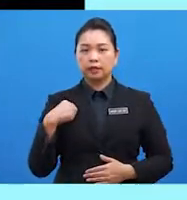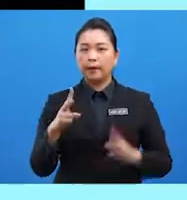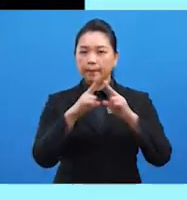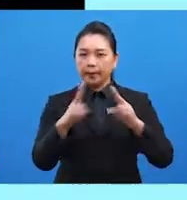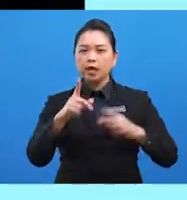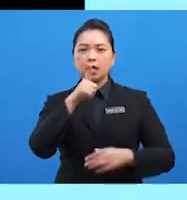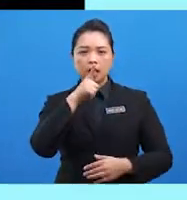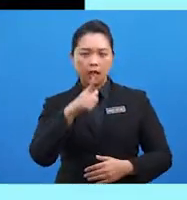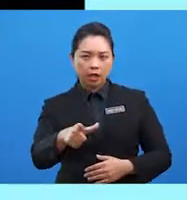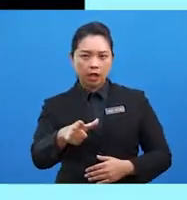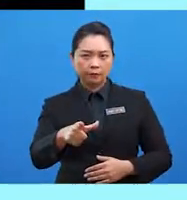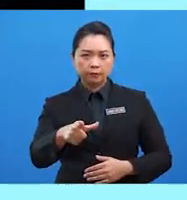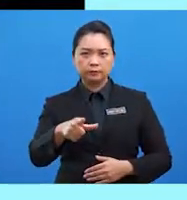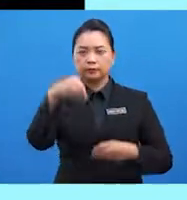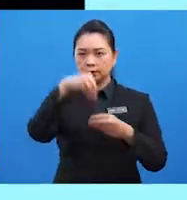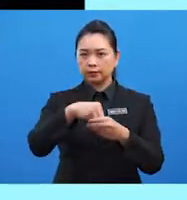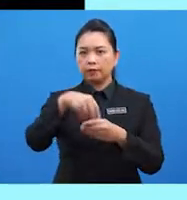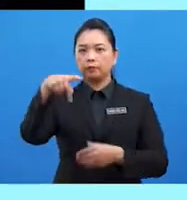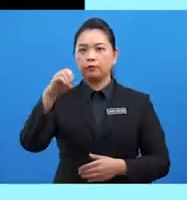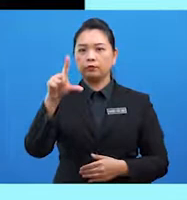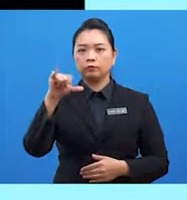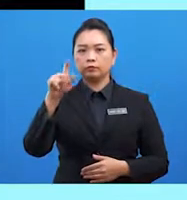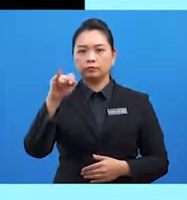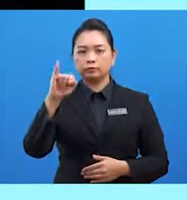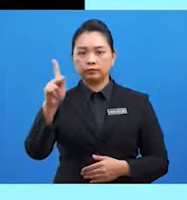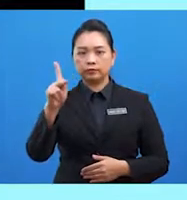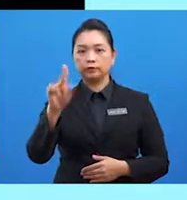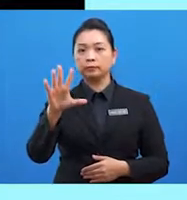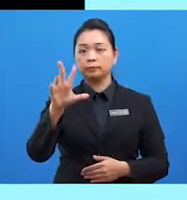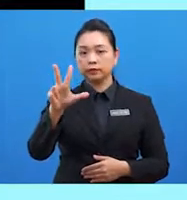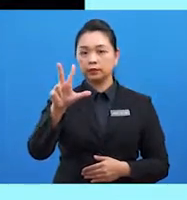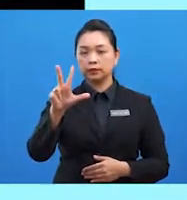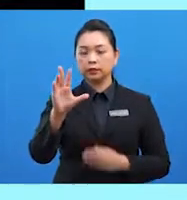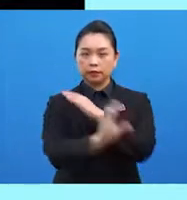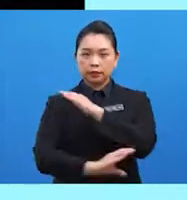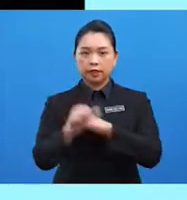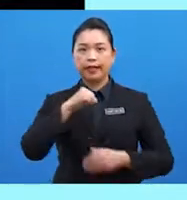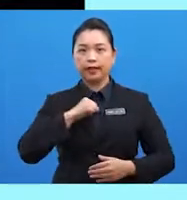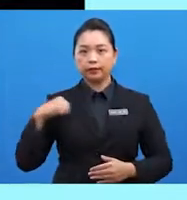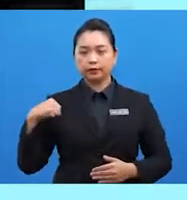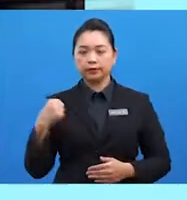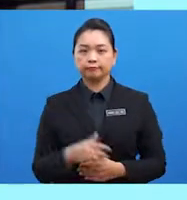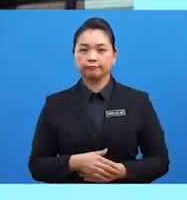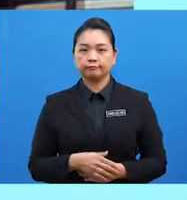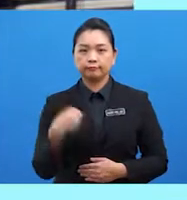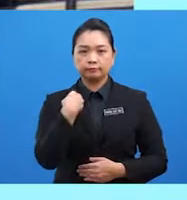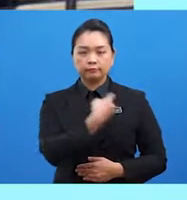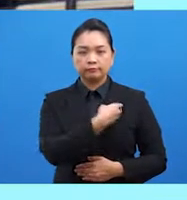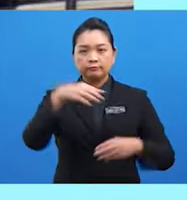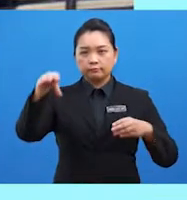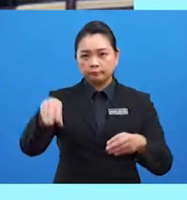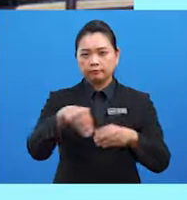paling lama dalam sayap politik penubuhan 53 negara anggota. Kita